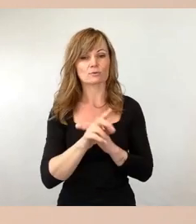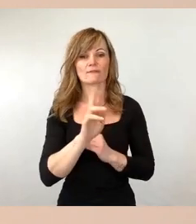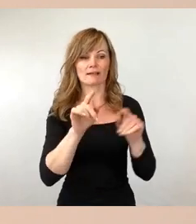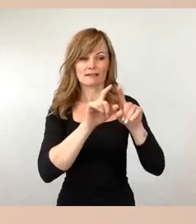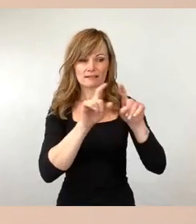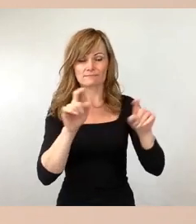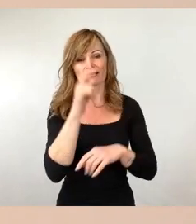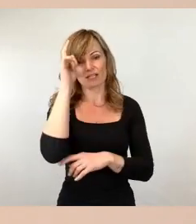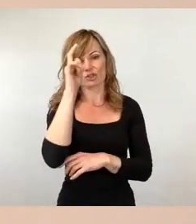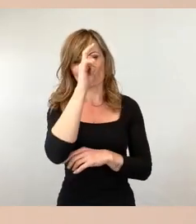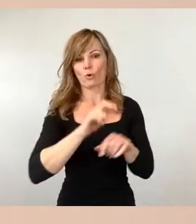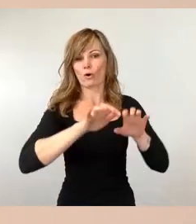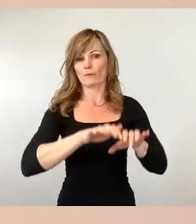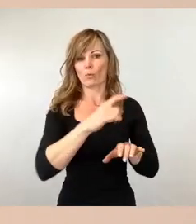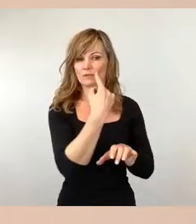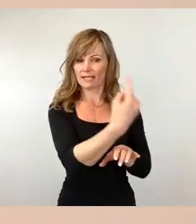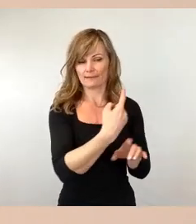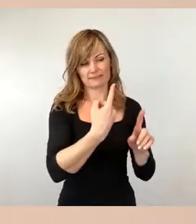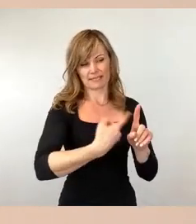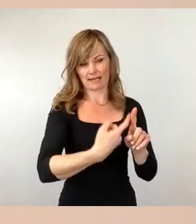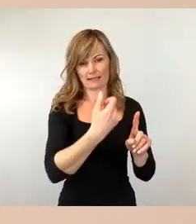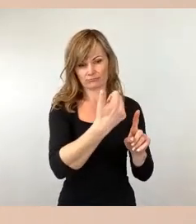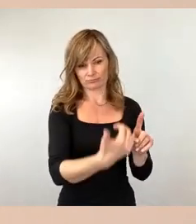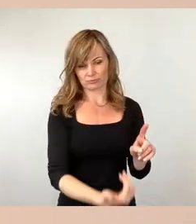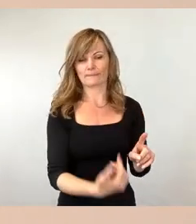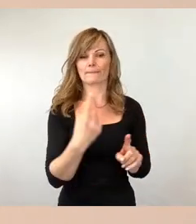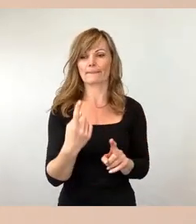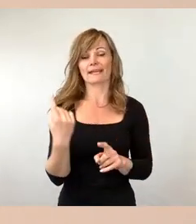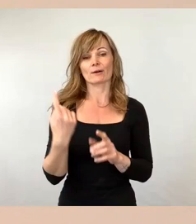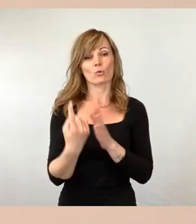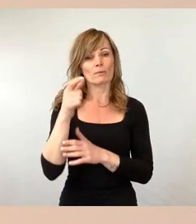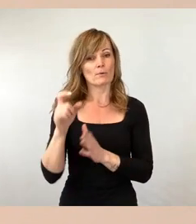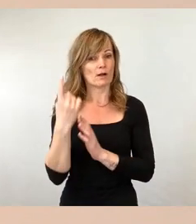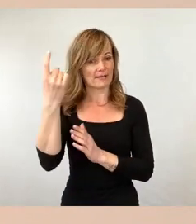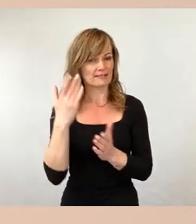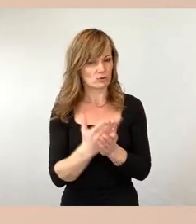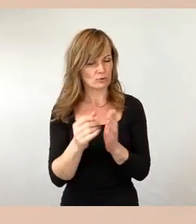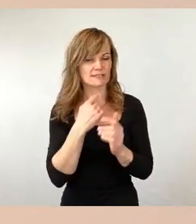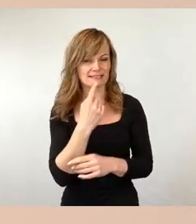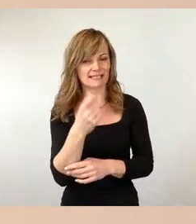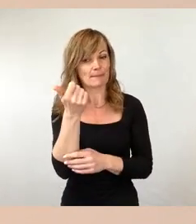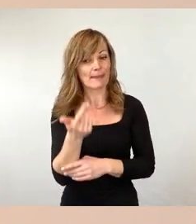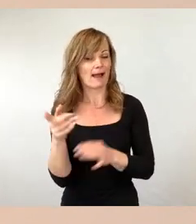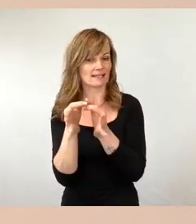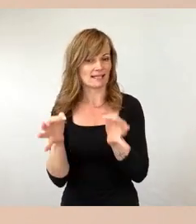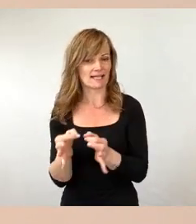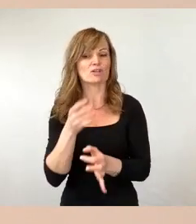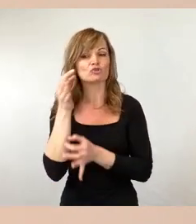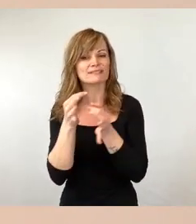Oberbürgermeister schon ausgeführt hat, gab es ja an mehreren Tagen, insbesondere an den Montagen, erhebliche